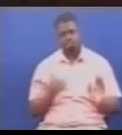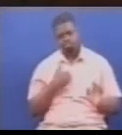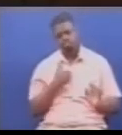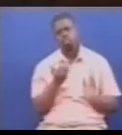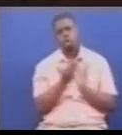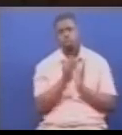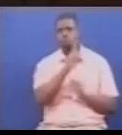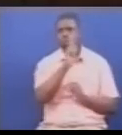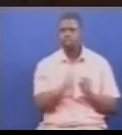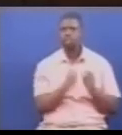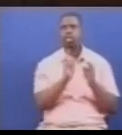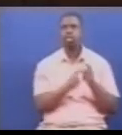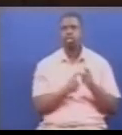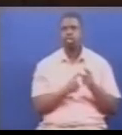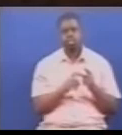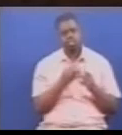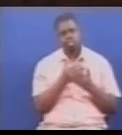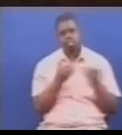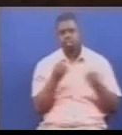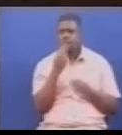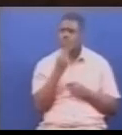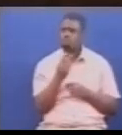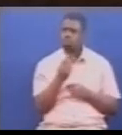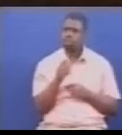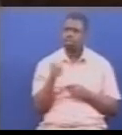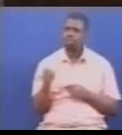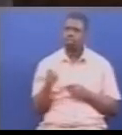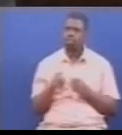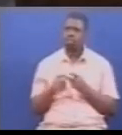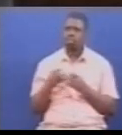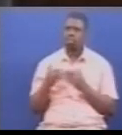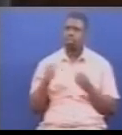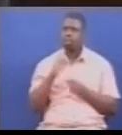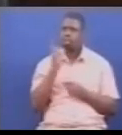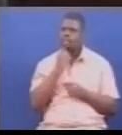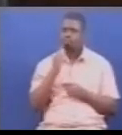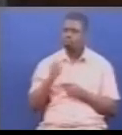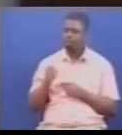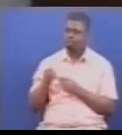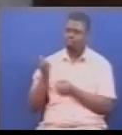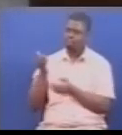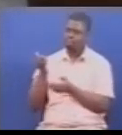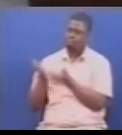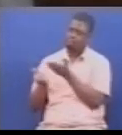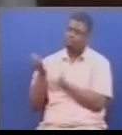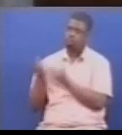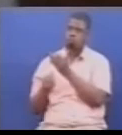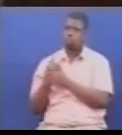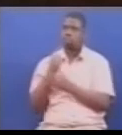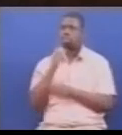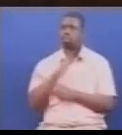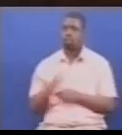kumuuliza swali dogo. Haoni sababu ya majibu ya vipimo kutoka Zanziba, ambako amesema huwa ya nachikua mudamrefu